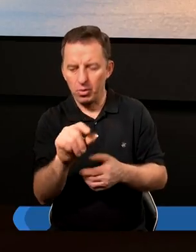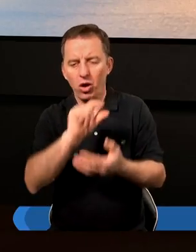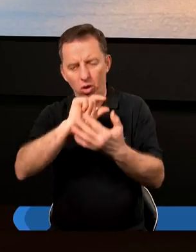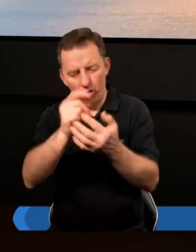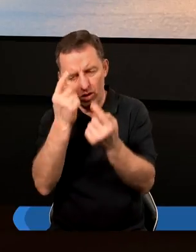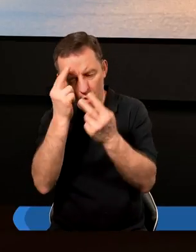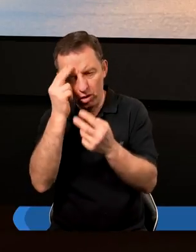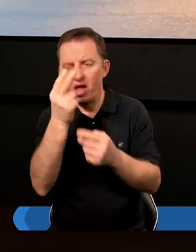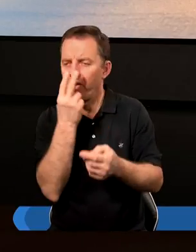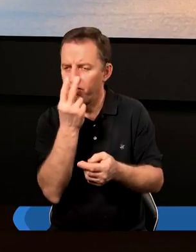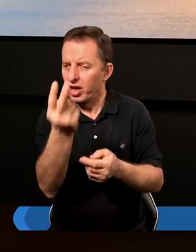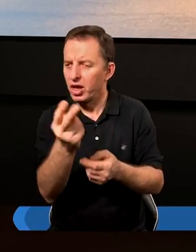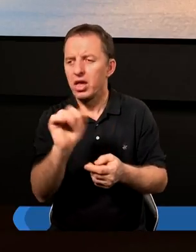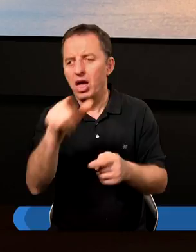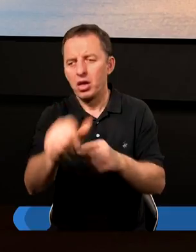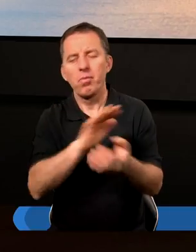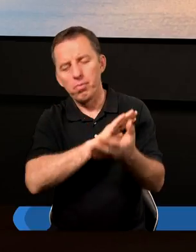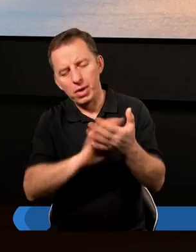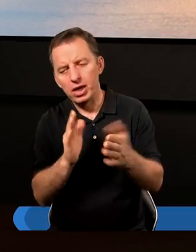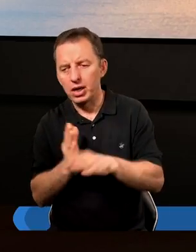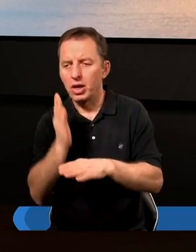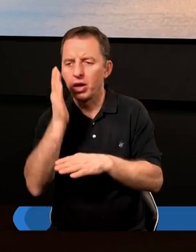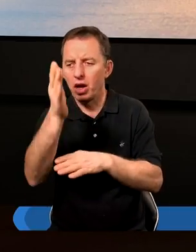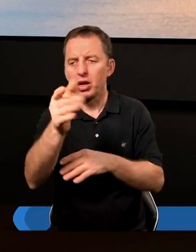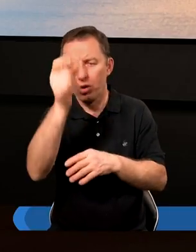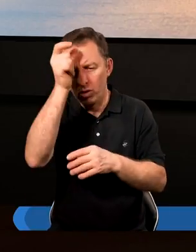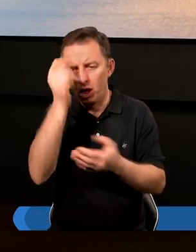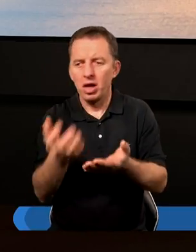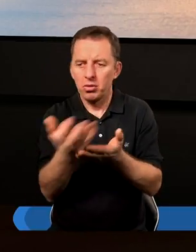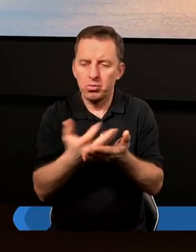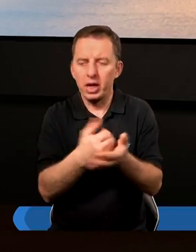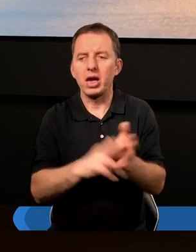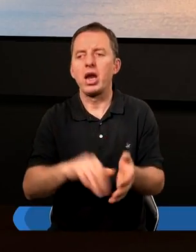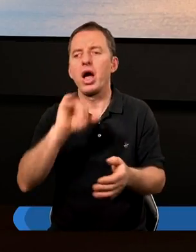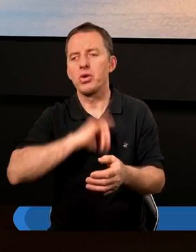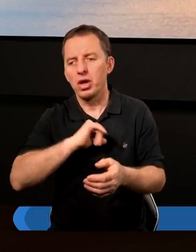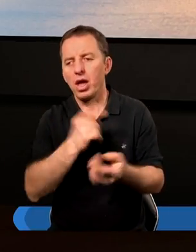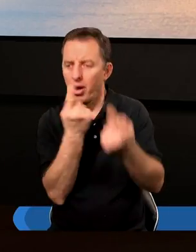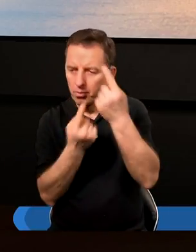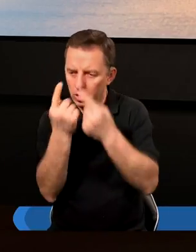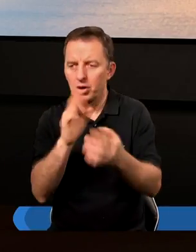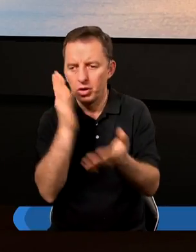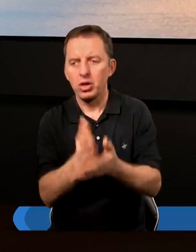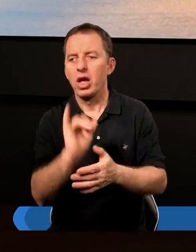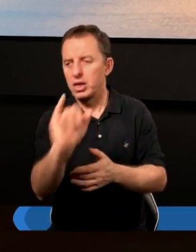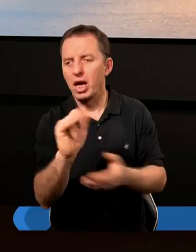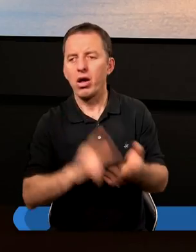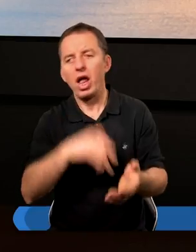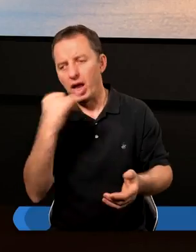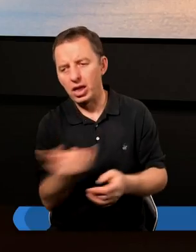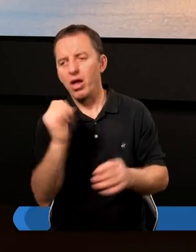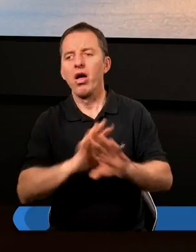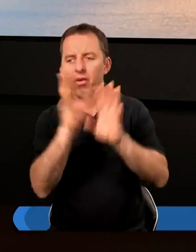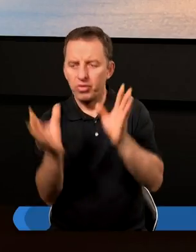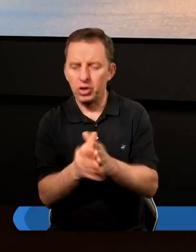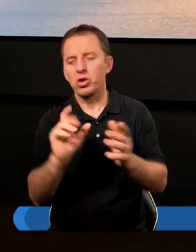kontekście to widać, jak to jest beznadziejne, kiedy człowiek zbiera dla siebie, myśli, że to jest Jego na zawsze,